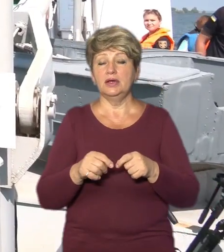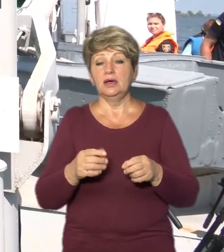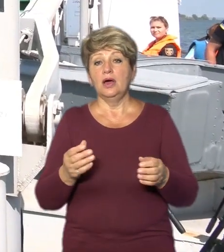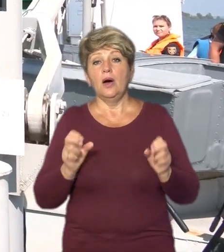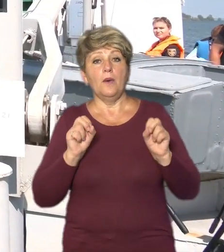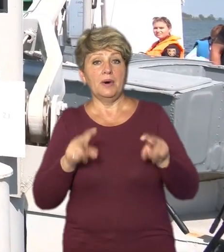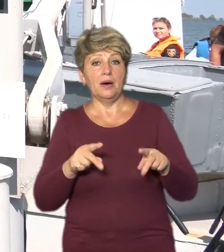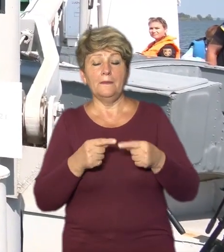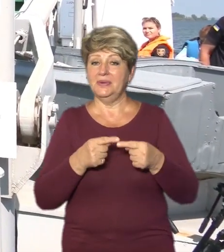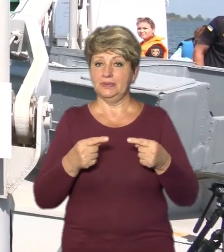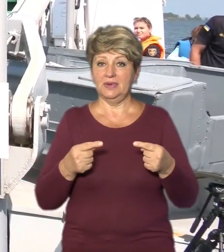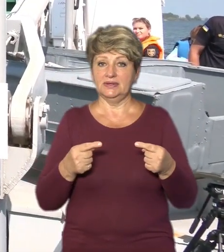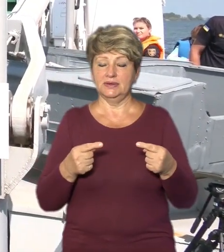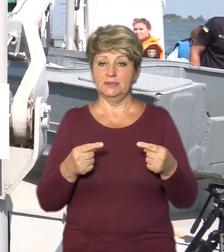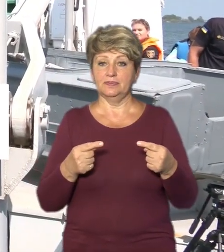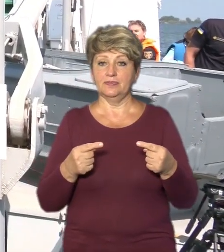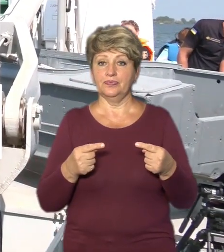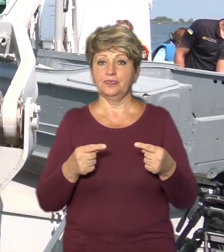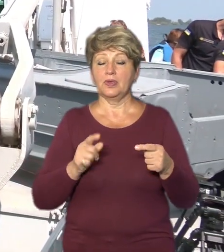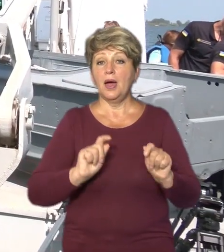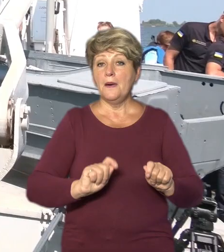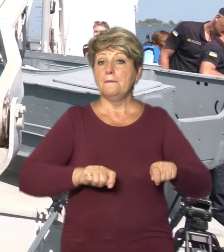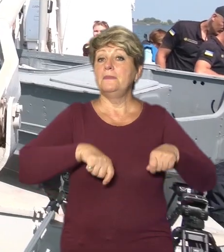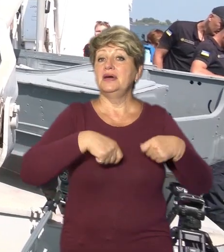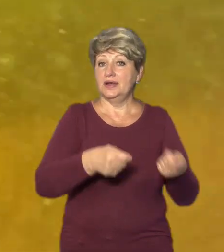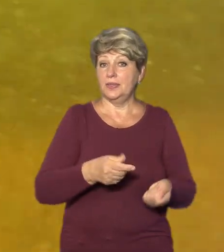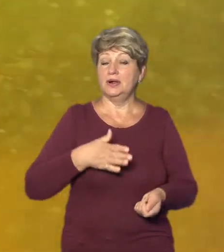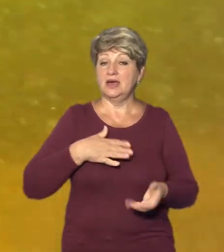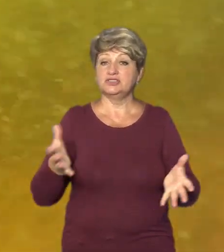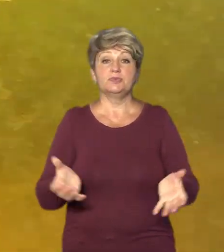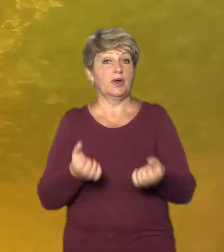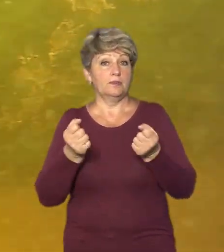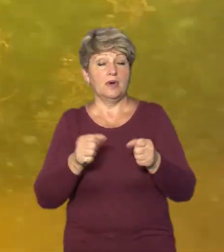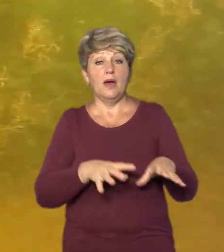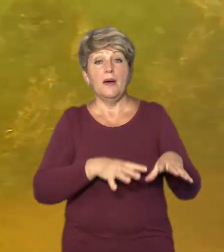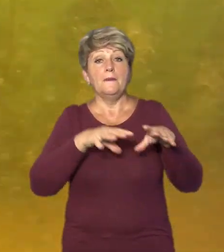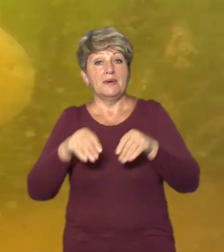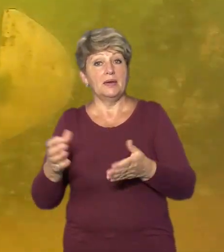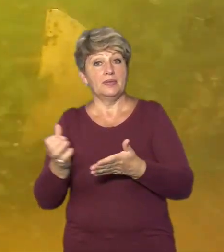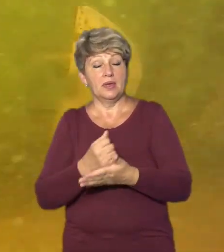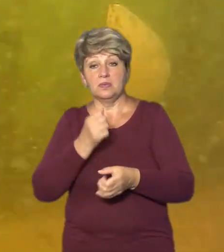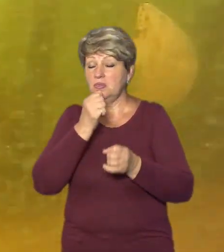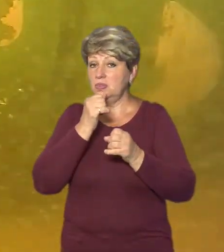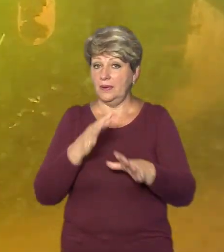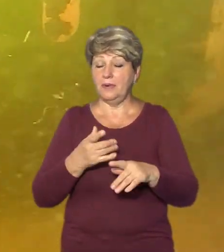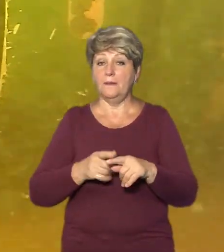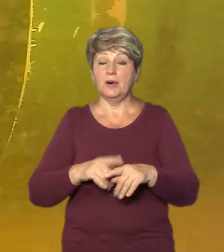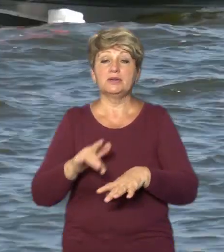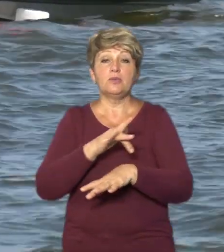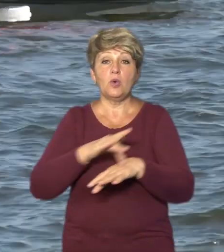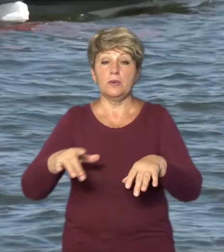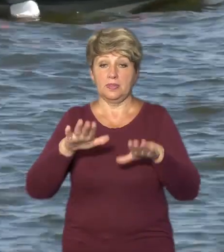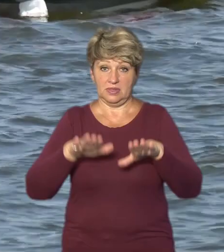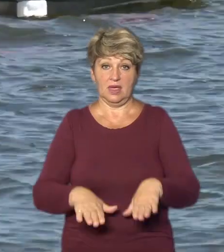предмета. Передали точку нашим рятувальникам. Переміщати знайдене не можна, тому знешкоджують на